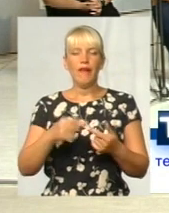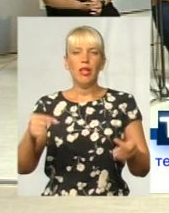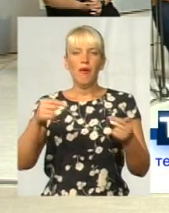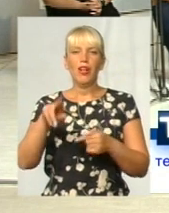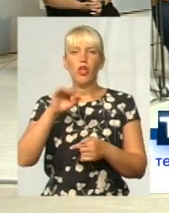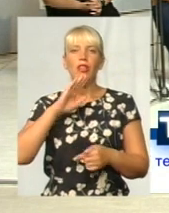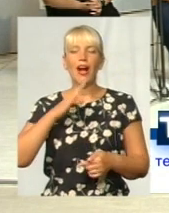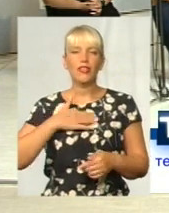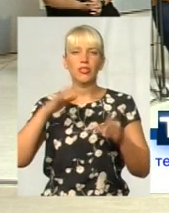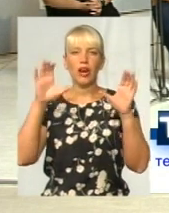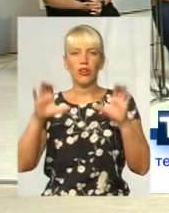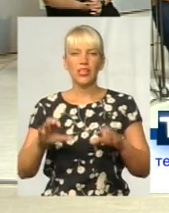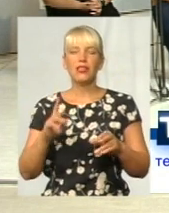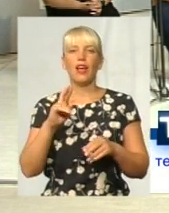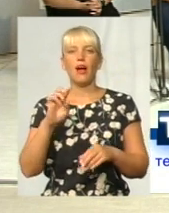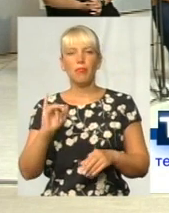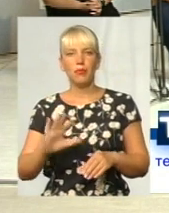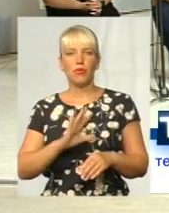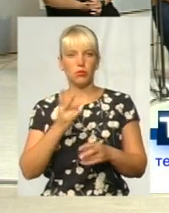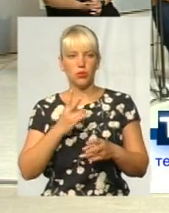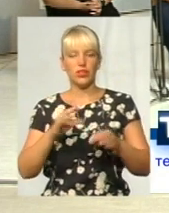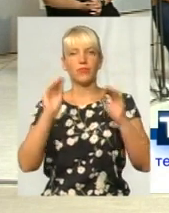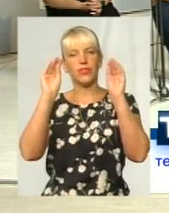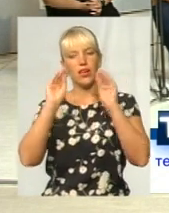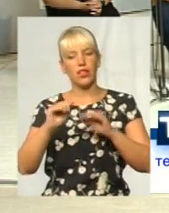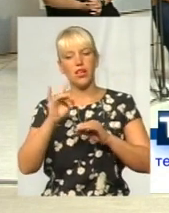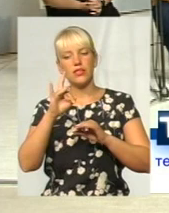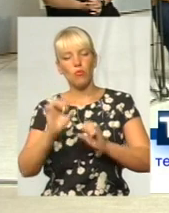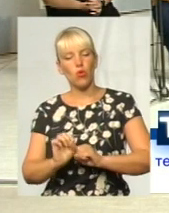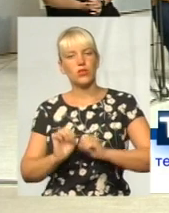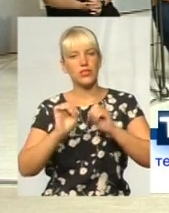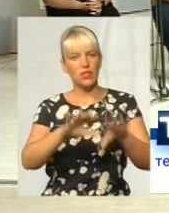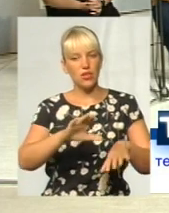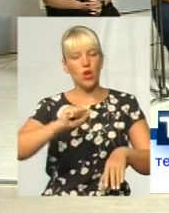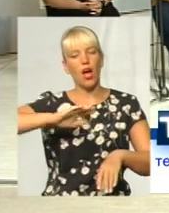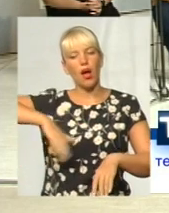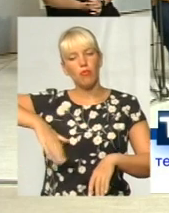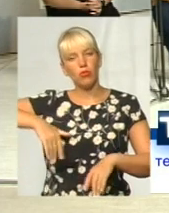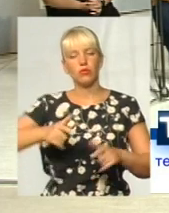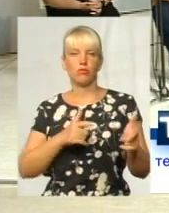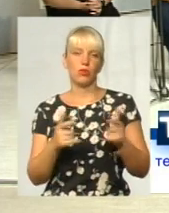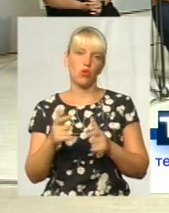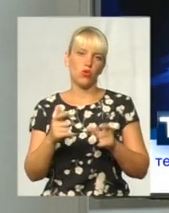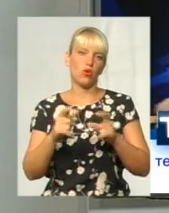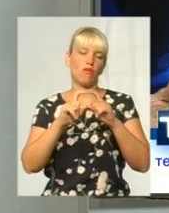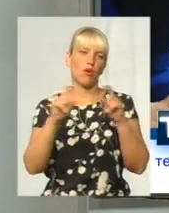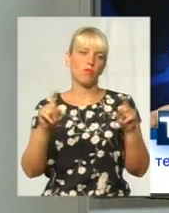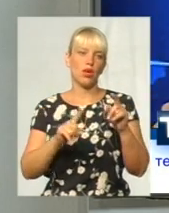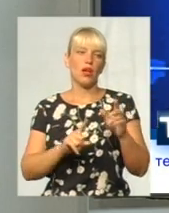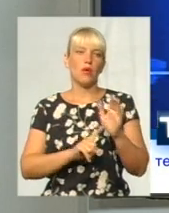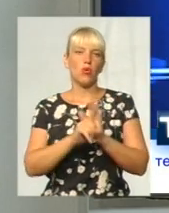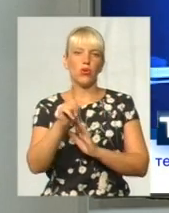нашого законодавства, як би мало бути? Спочатку декларація про здачу, а потім підготовка об'єкту, пуском